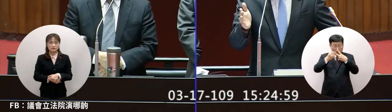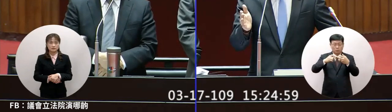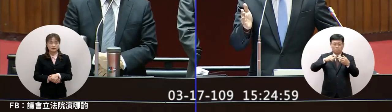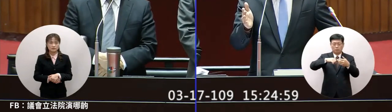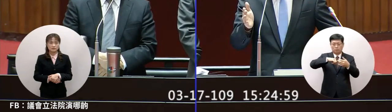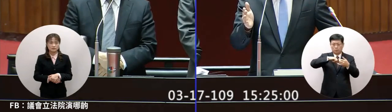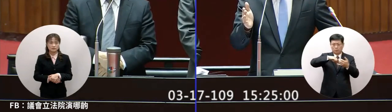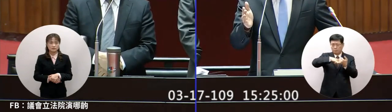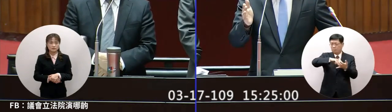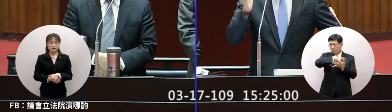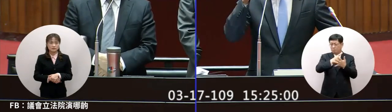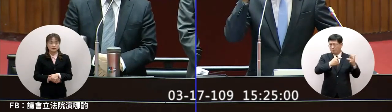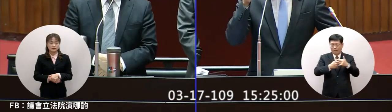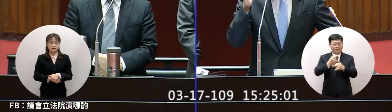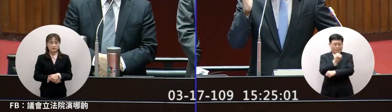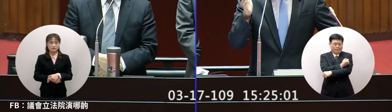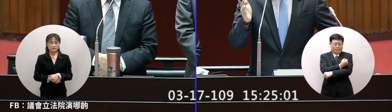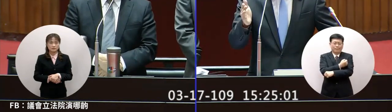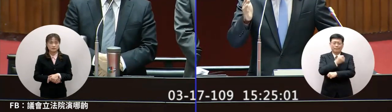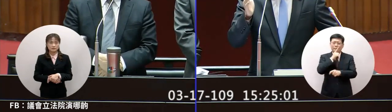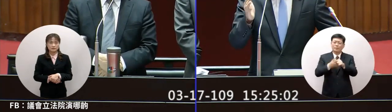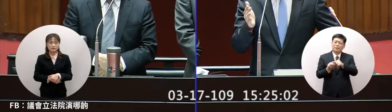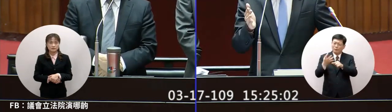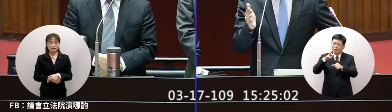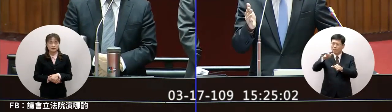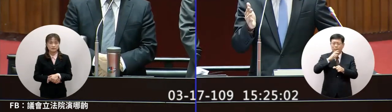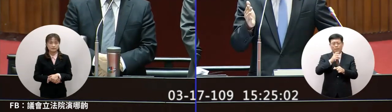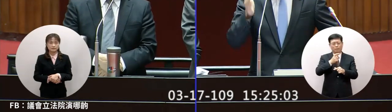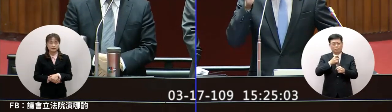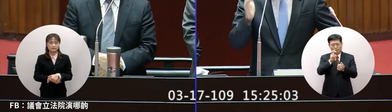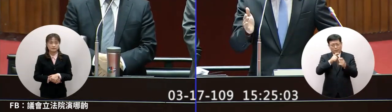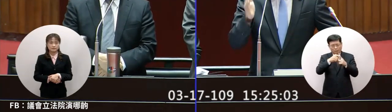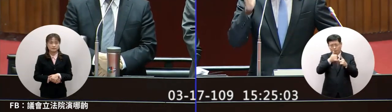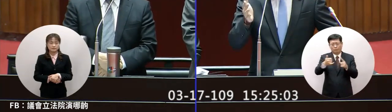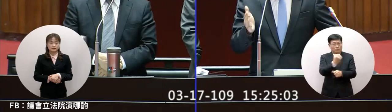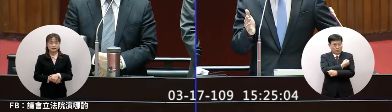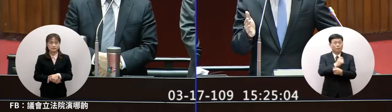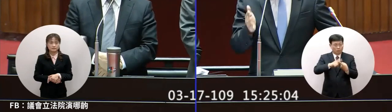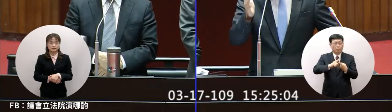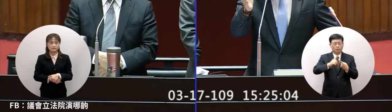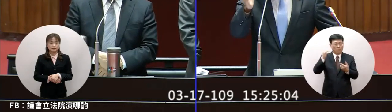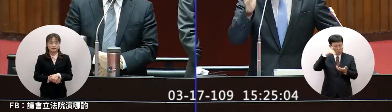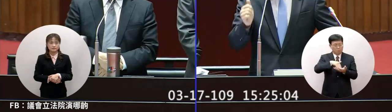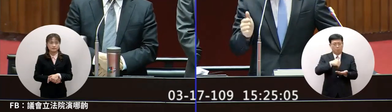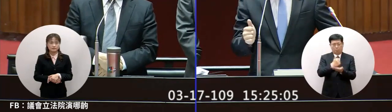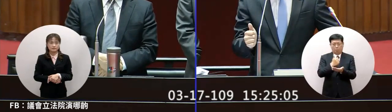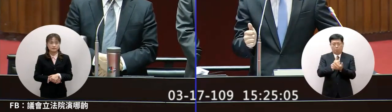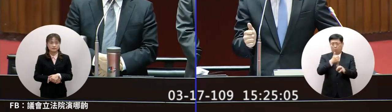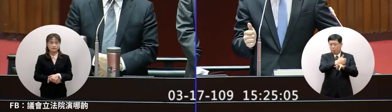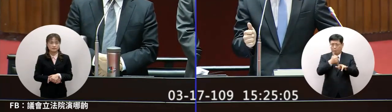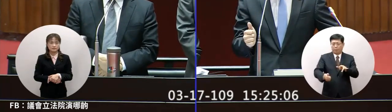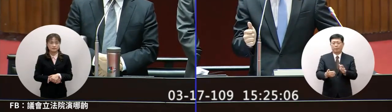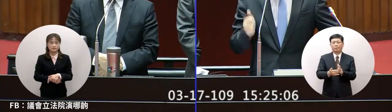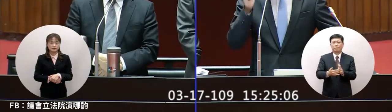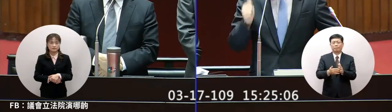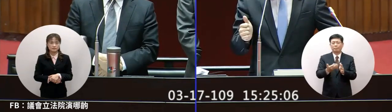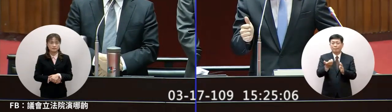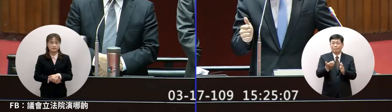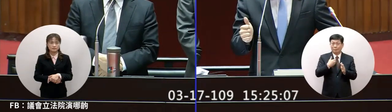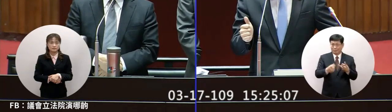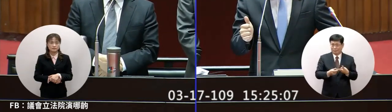機雖然很辛苦華航我們的檢疫人員都很辛苦但是至少人回來了就像您剛才院長說的